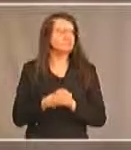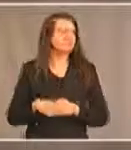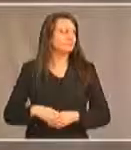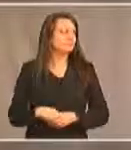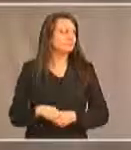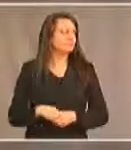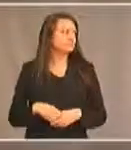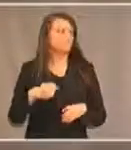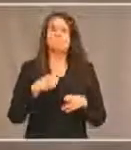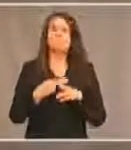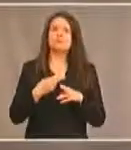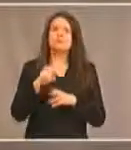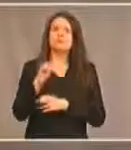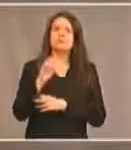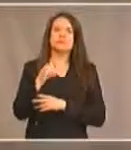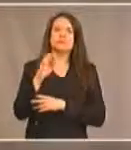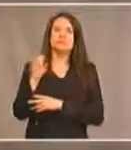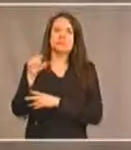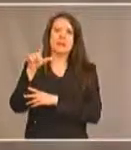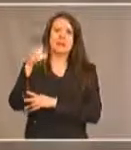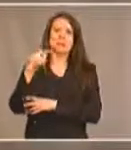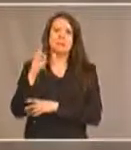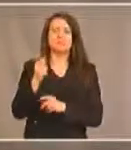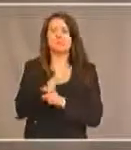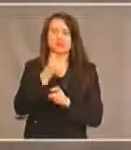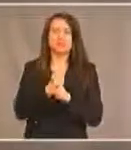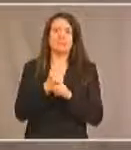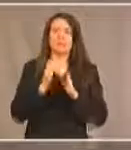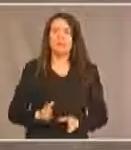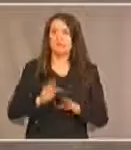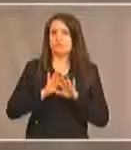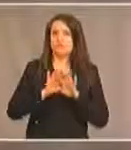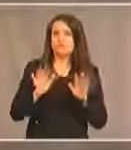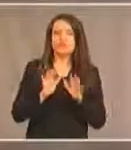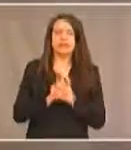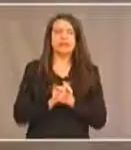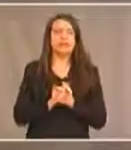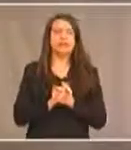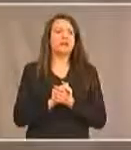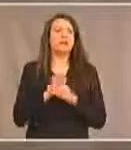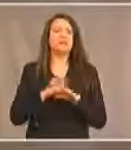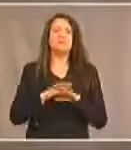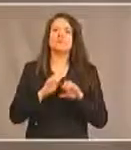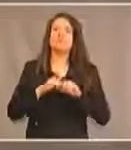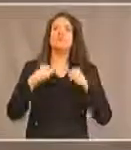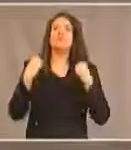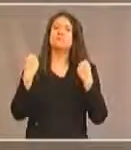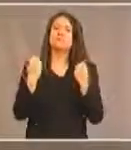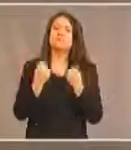Alors, je m'appelle Neil Bélanger. Je suis le directeur général de la Société